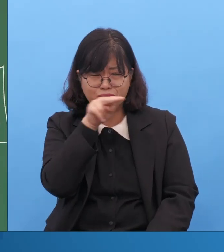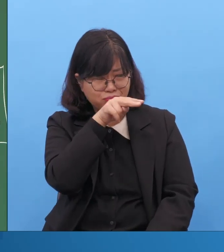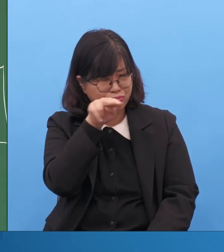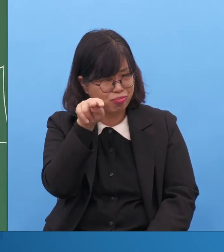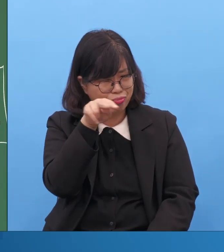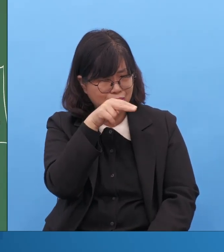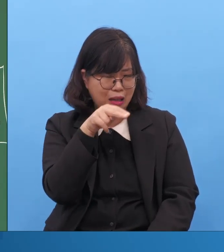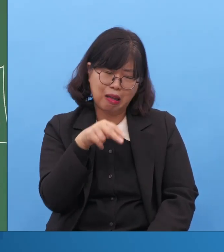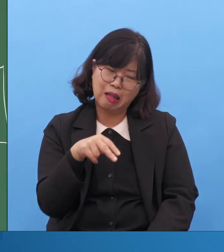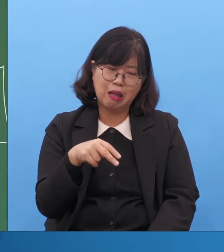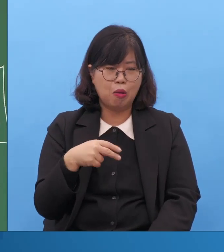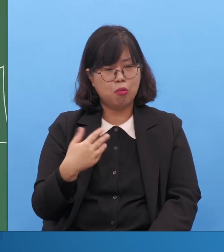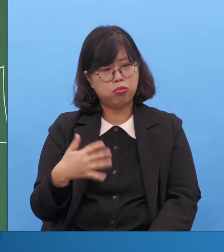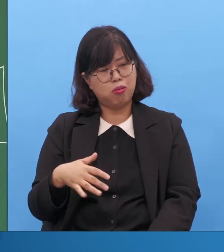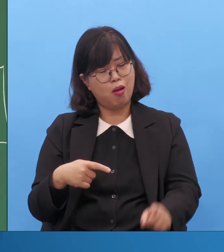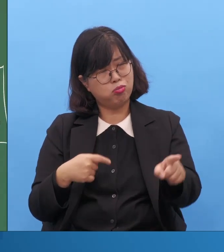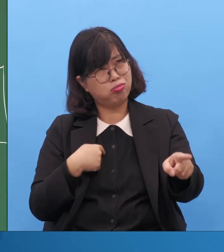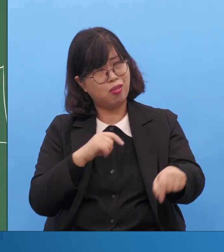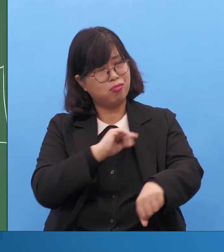남은 막 비난하고요.